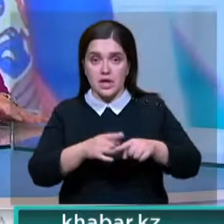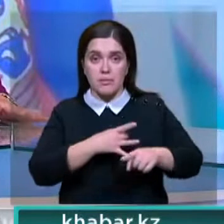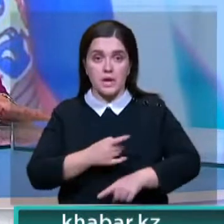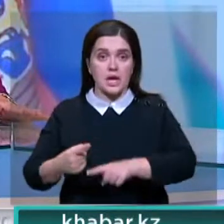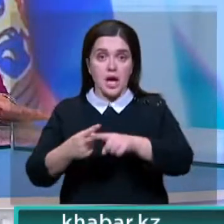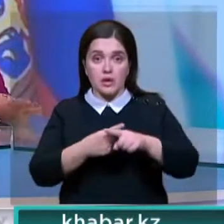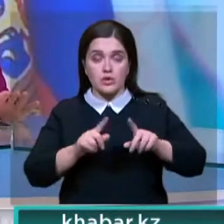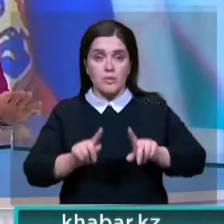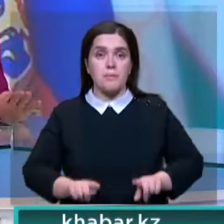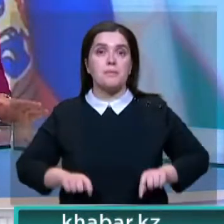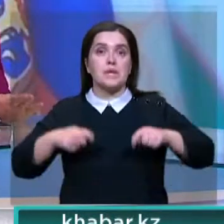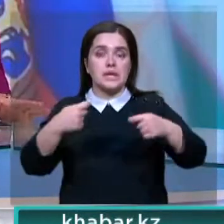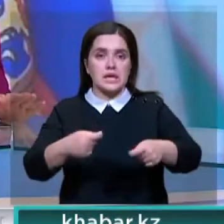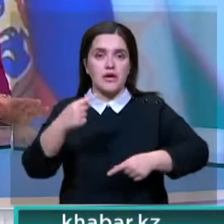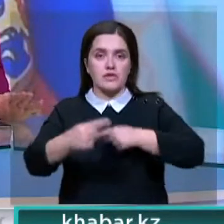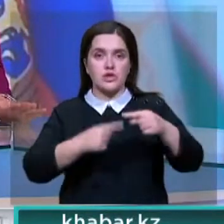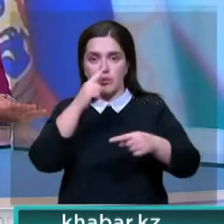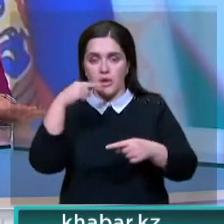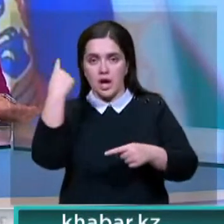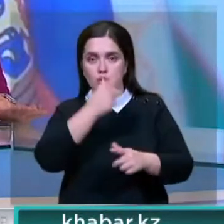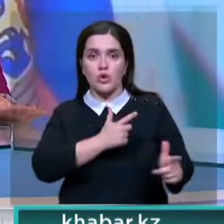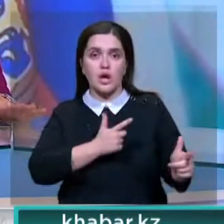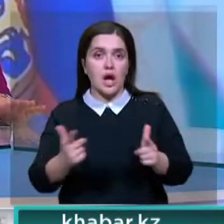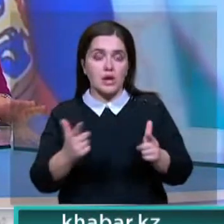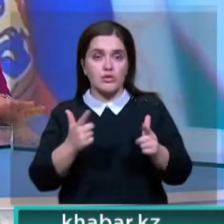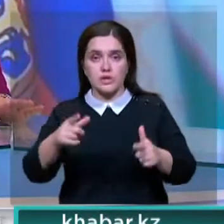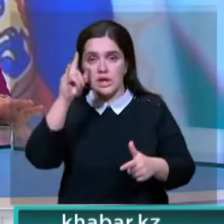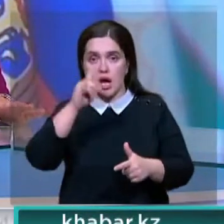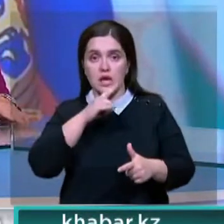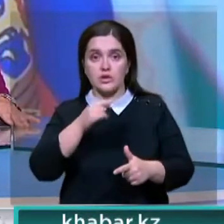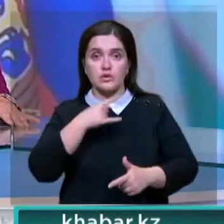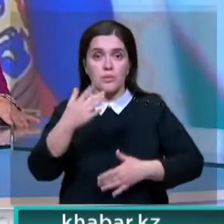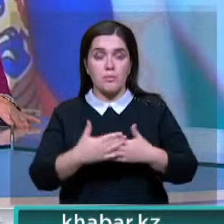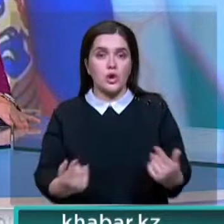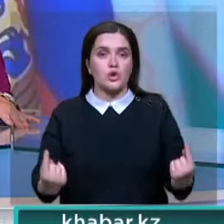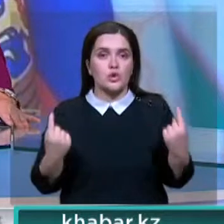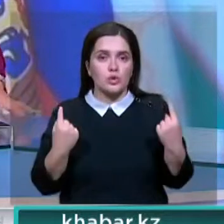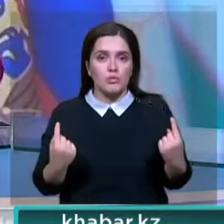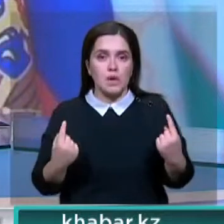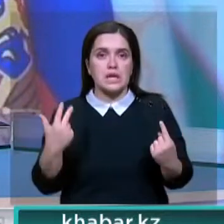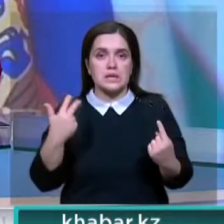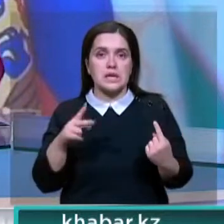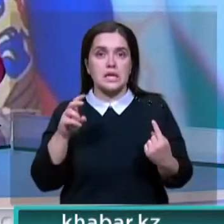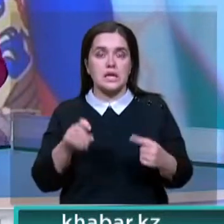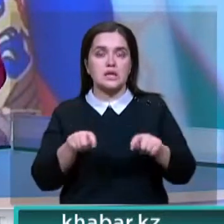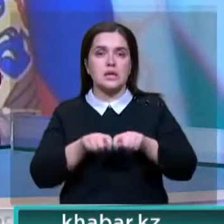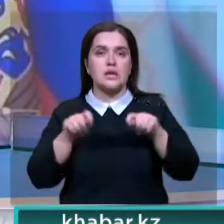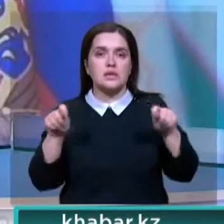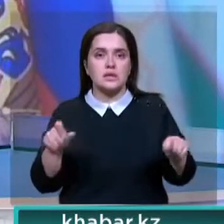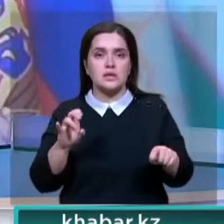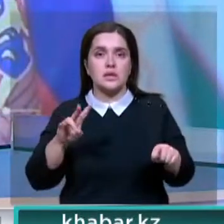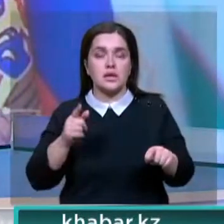а вот принять этот пост уже в следующем году готовится наша страна. Встреча проходит накануне большого юбилея, 30-летия создания СНГ. В